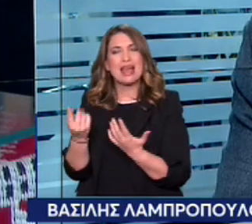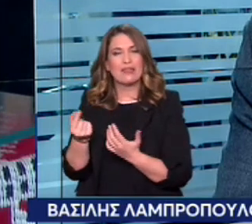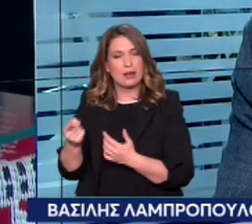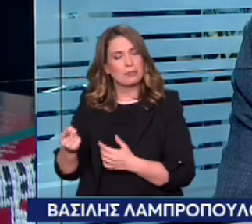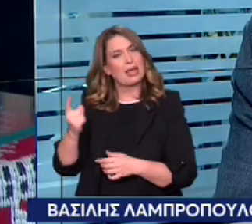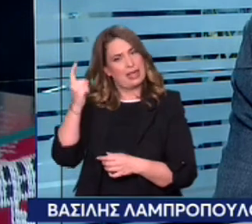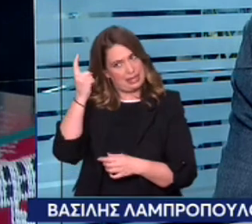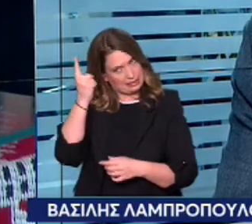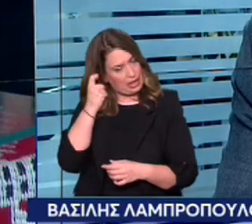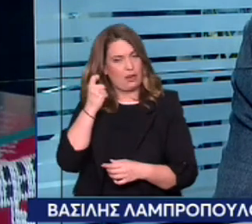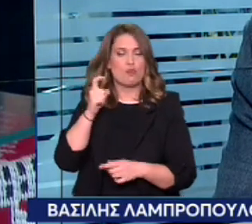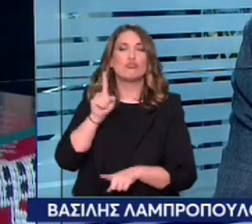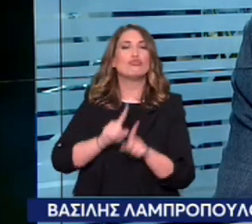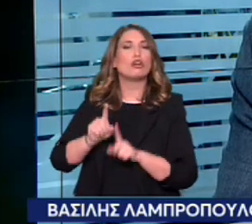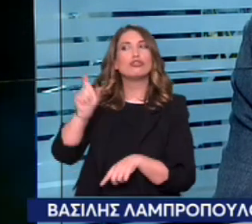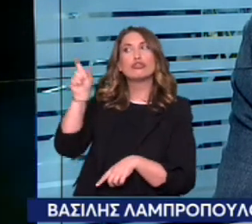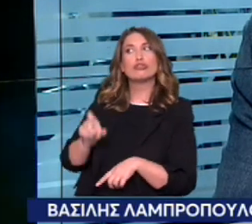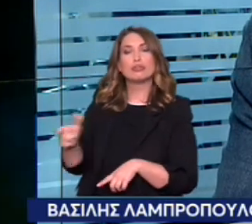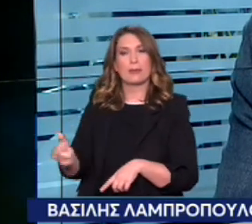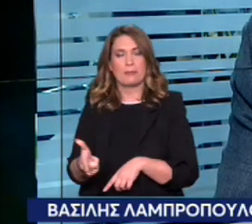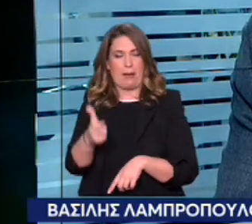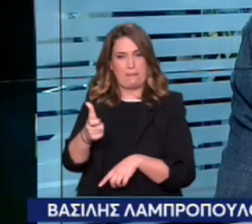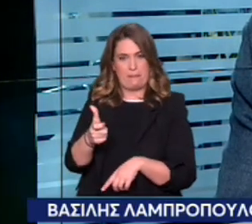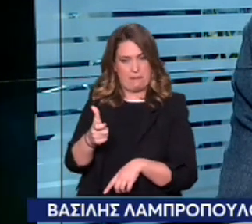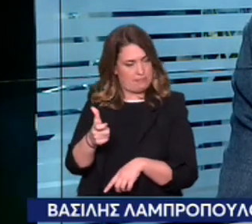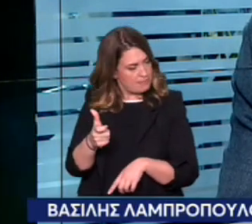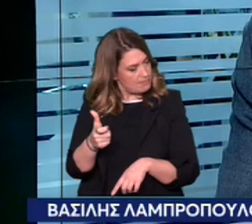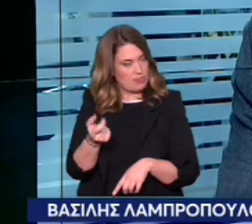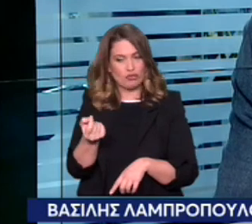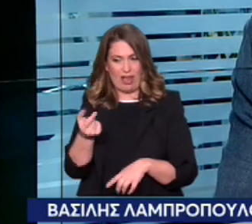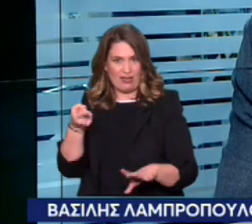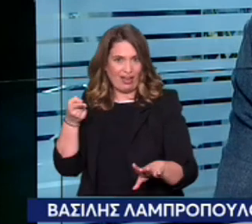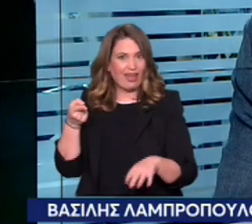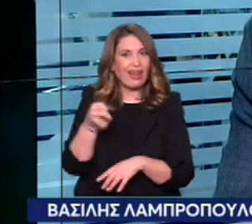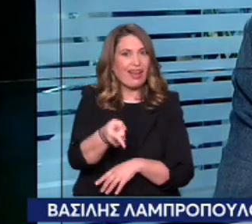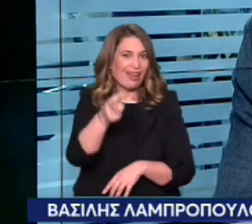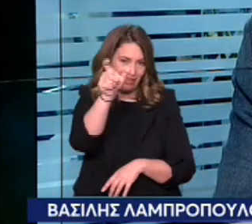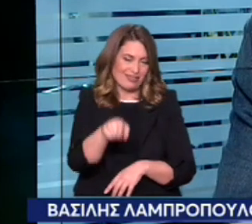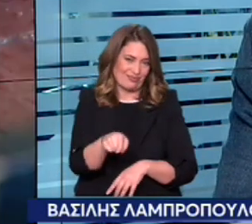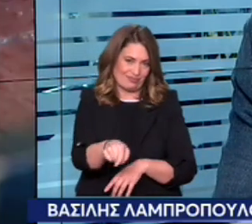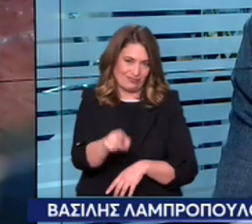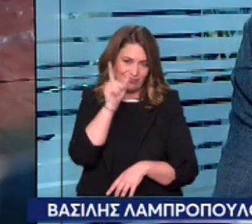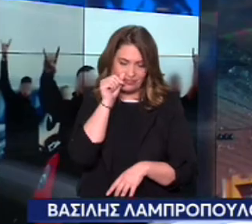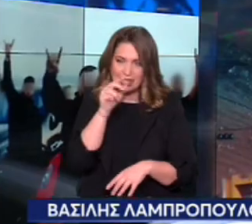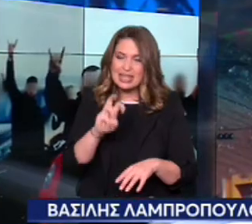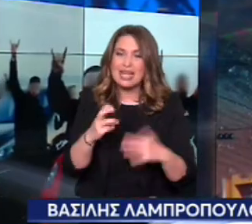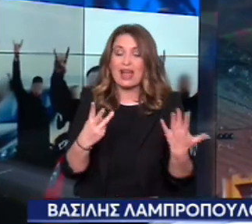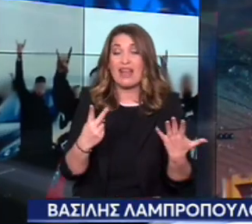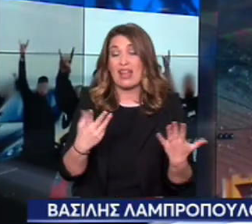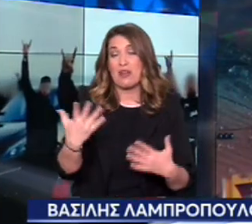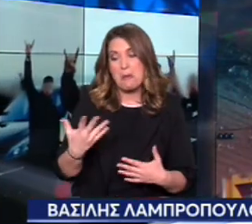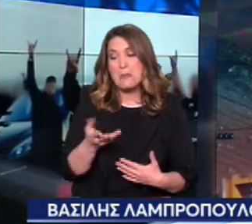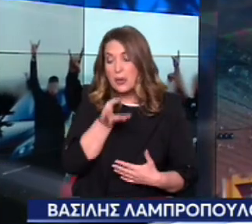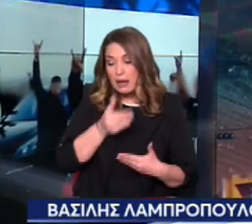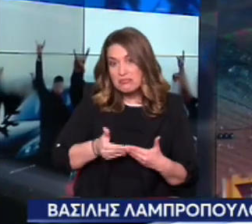ποιος έχει πυροβολήσει, ποιος έχει ρίξει τον μοιραίο πυροβολισμό που σκότωσε τον ανεποψία στο άνθρωπο. Είμαστε κοντά στην